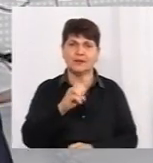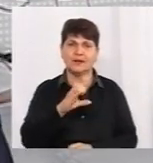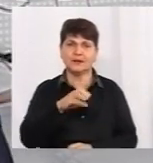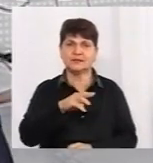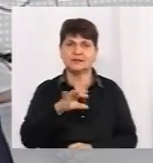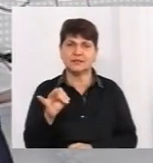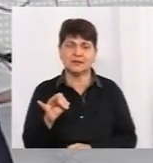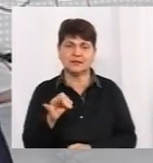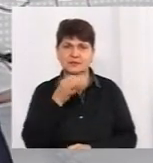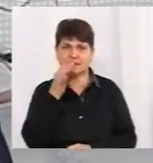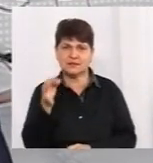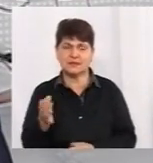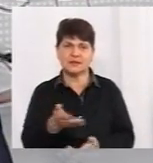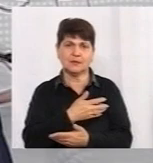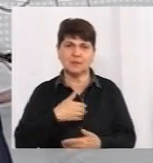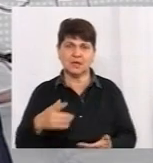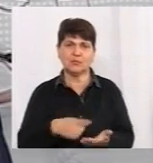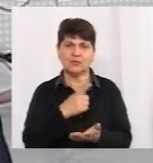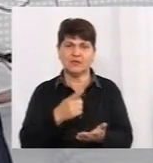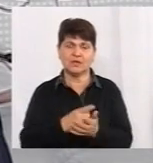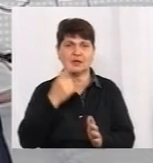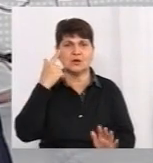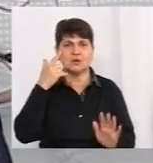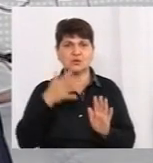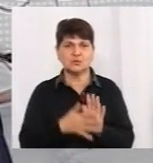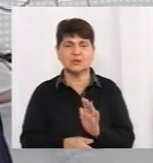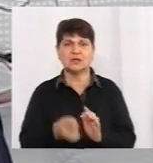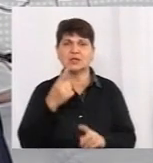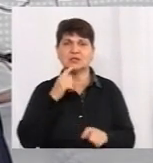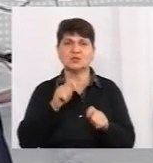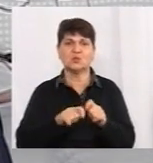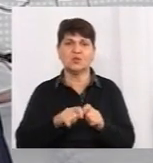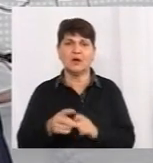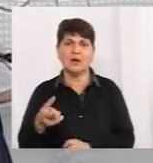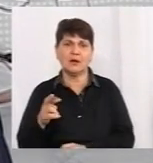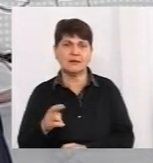ми маємо розуміти, що тестування не є